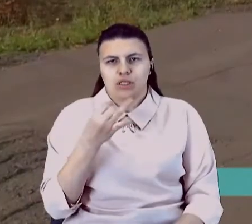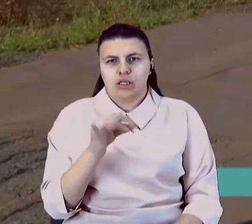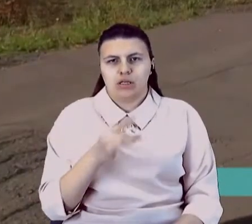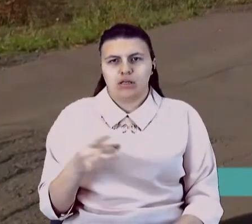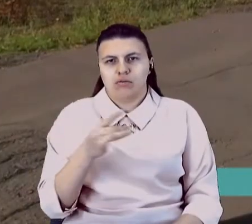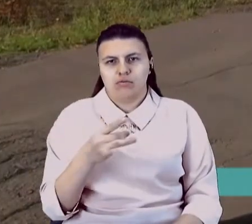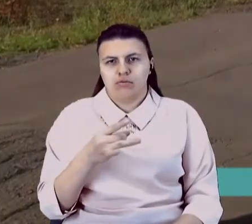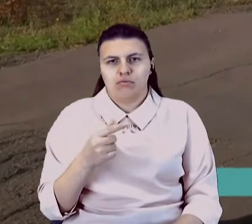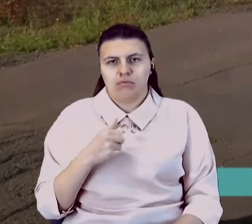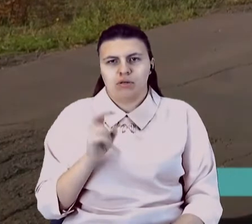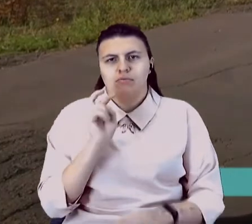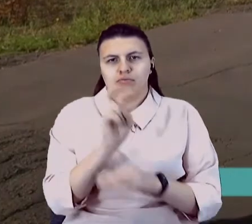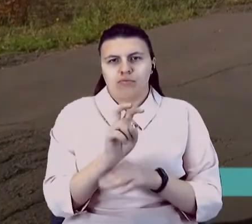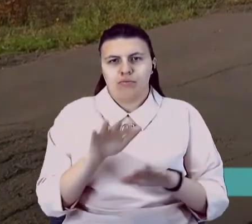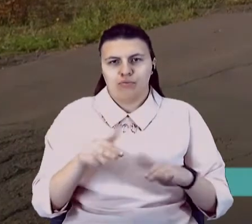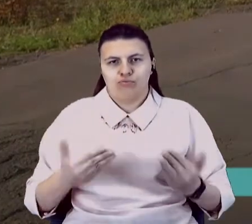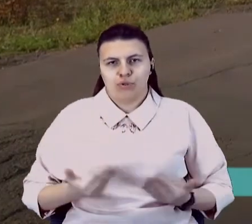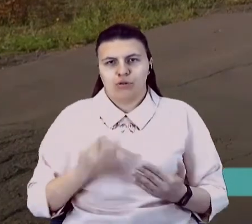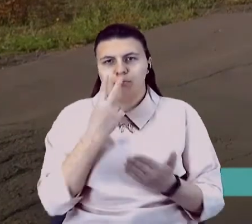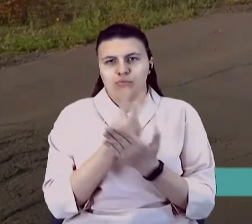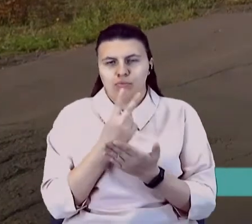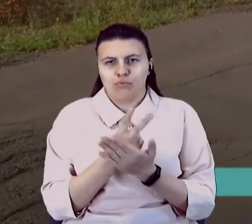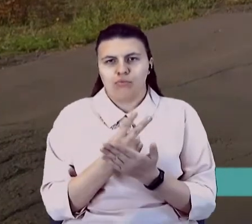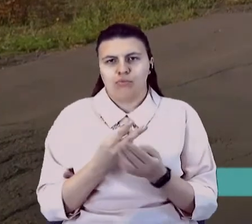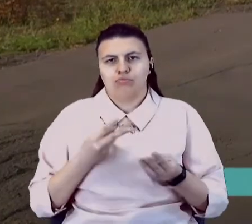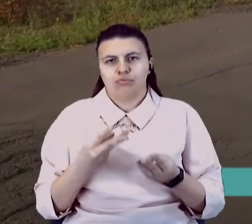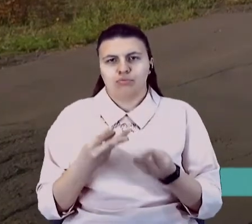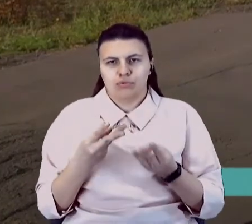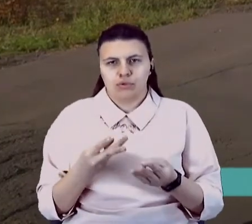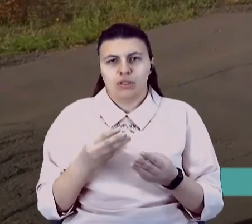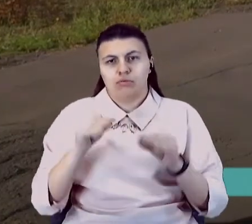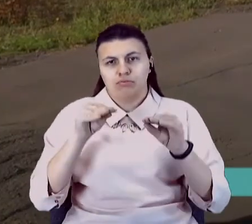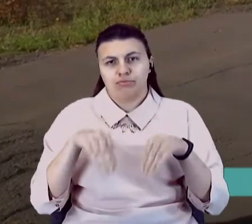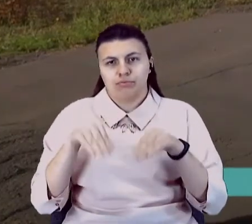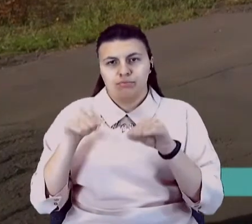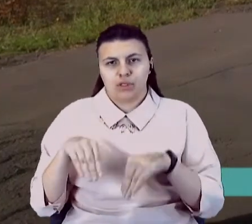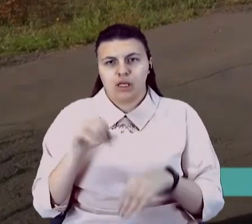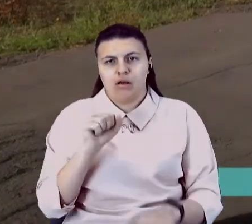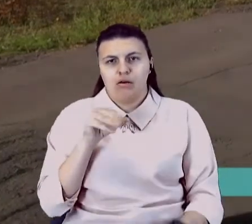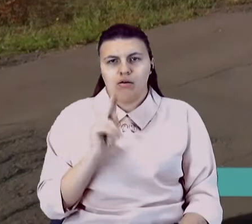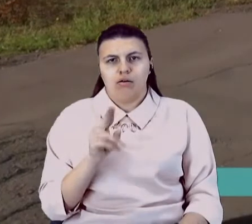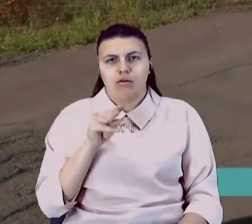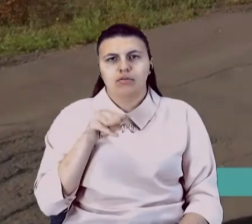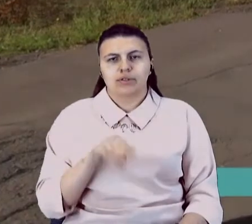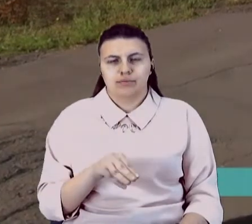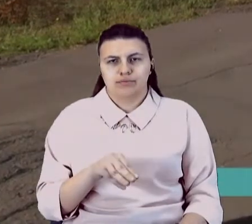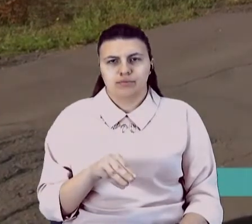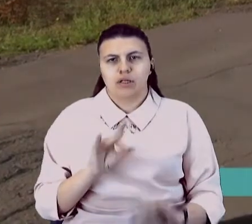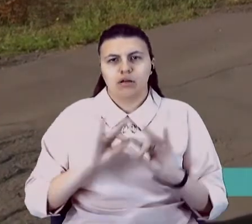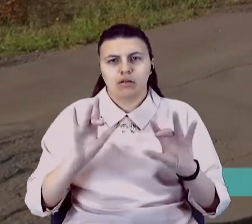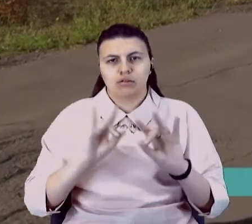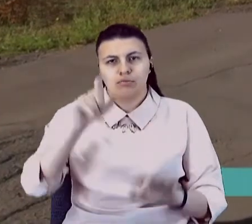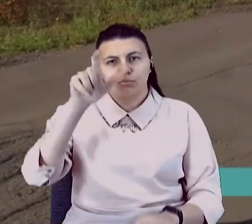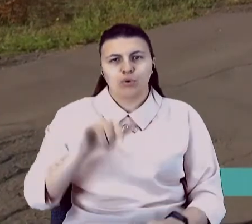по місту життя, дивимо пільне отоплення і зробляємо на місці акт. Розповідаємо людину, куди